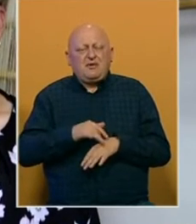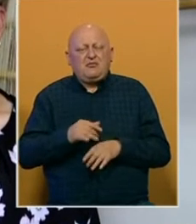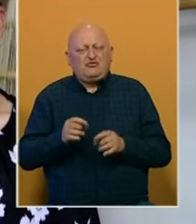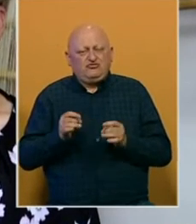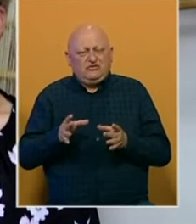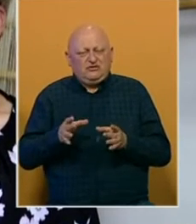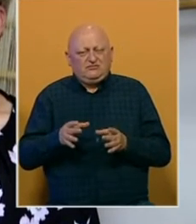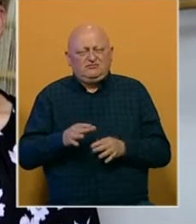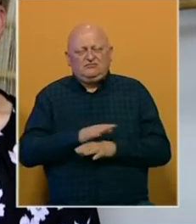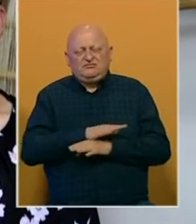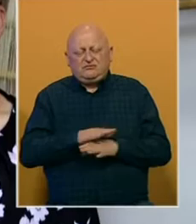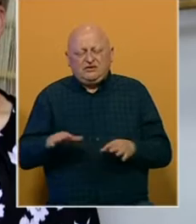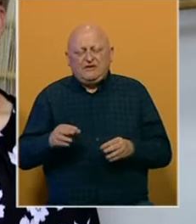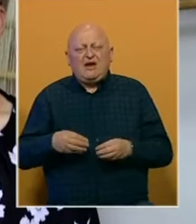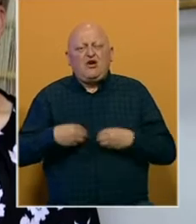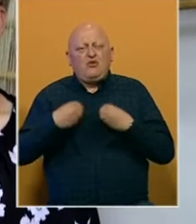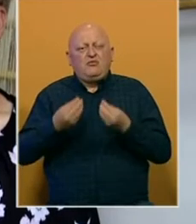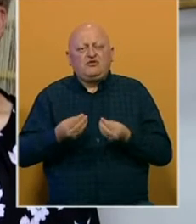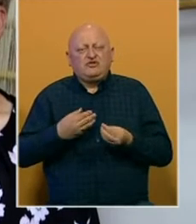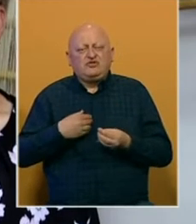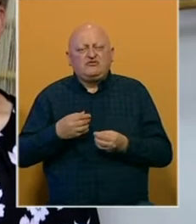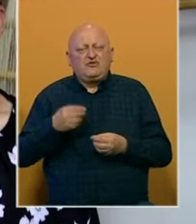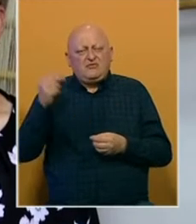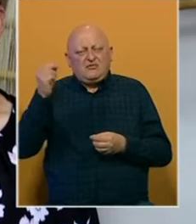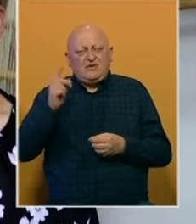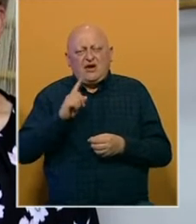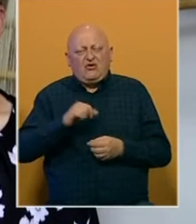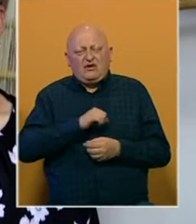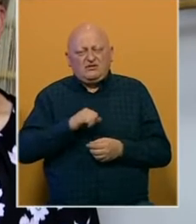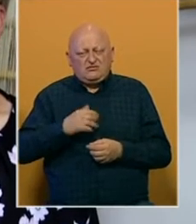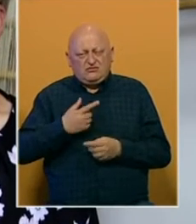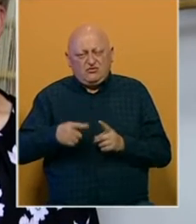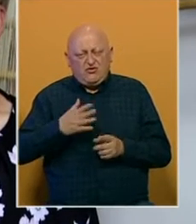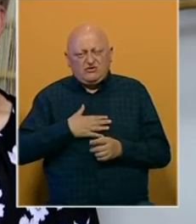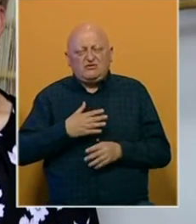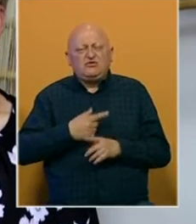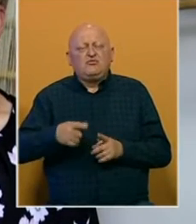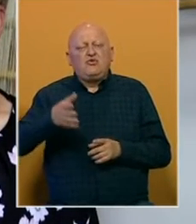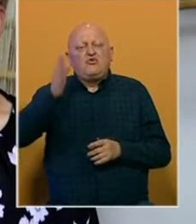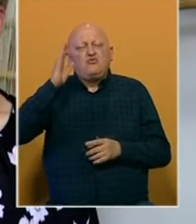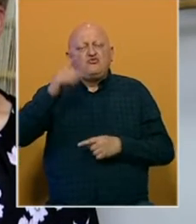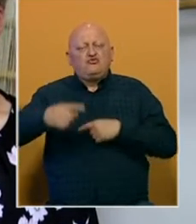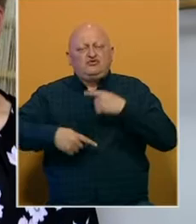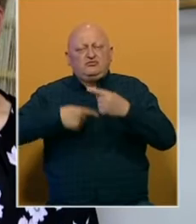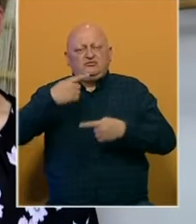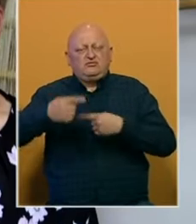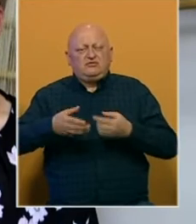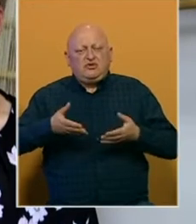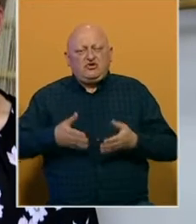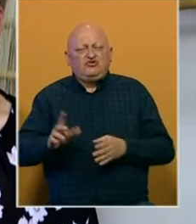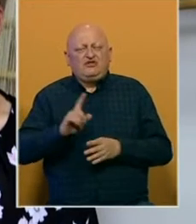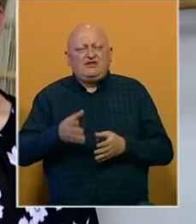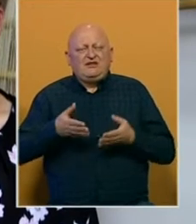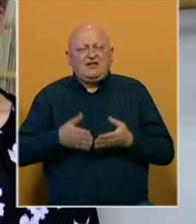svakako progovori ako ne zbog sebe zbog budućih generacija i rođeni i